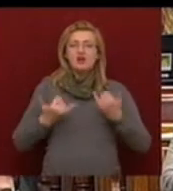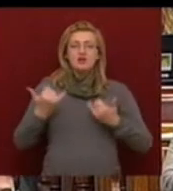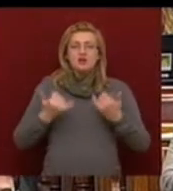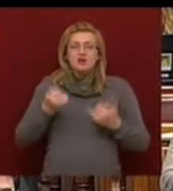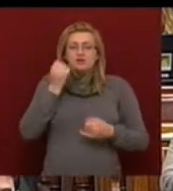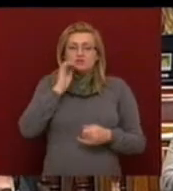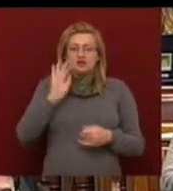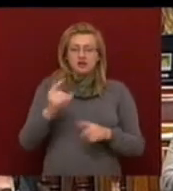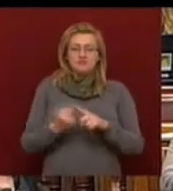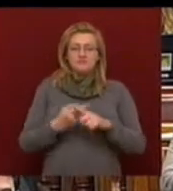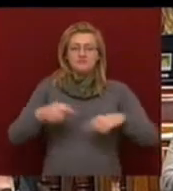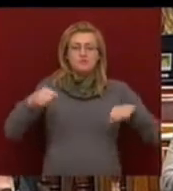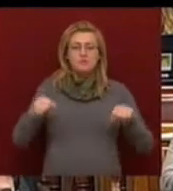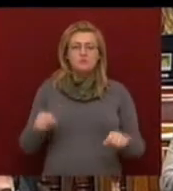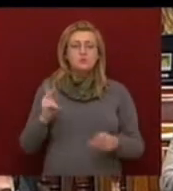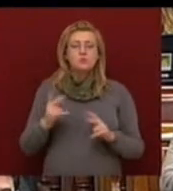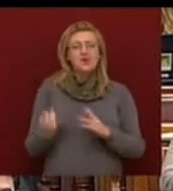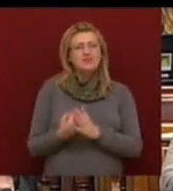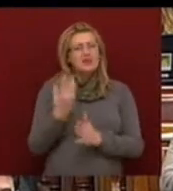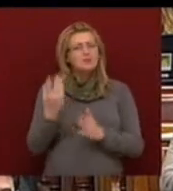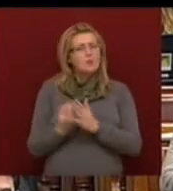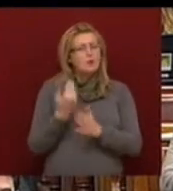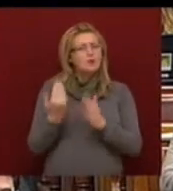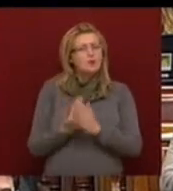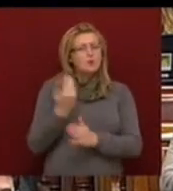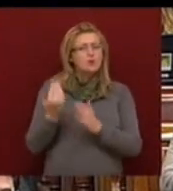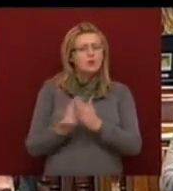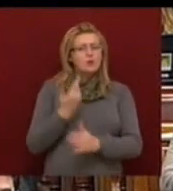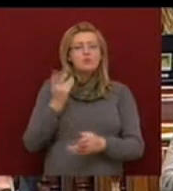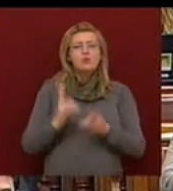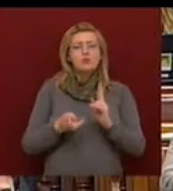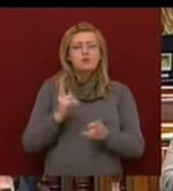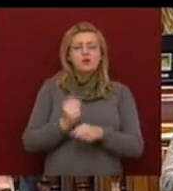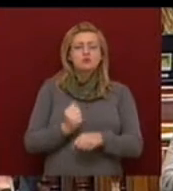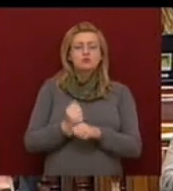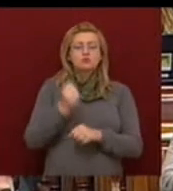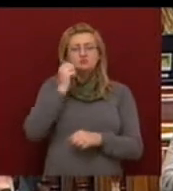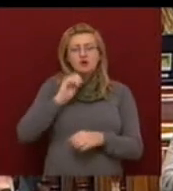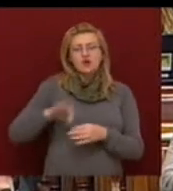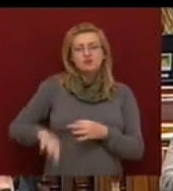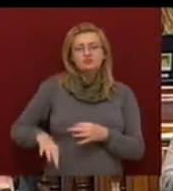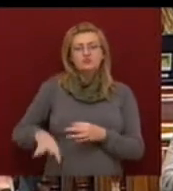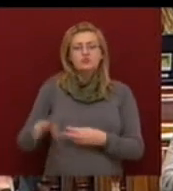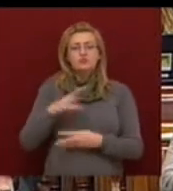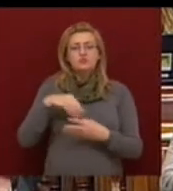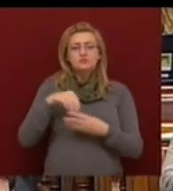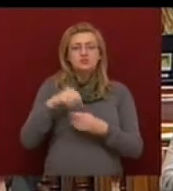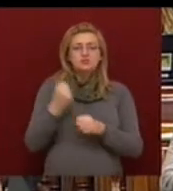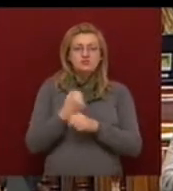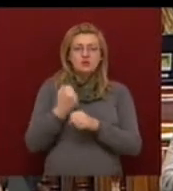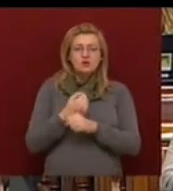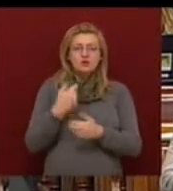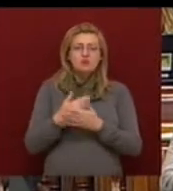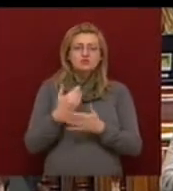hogy saját politikai hatalmát hogyan termelheti újra, hogyan dolgozhat a saját zsebére, összedolgozva különböző gazdasági